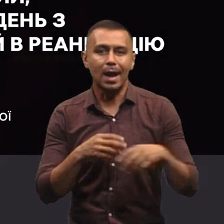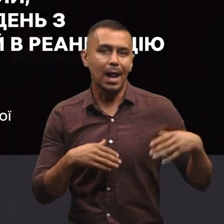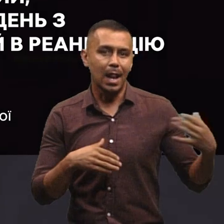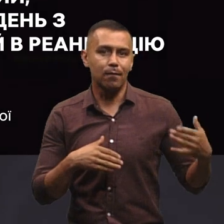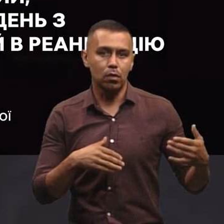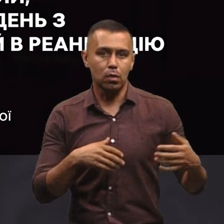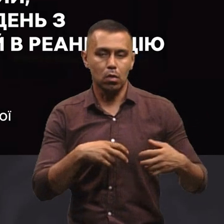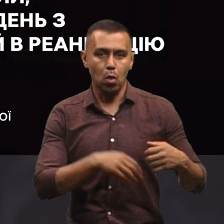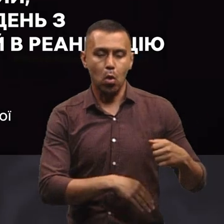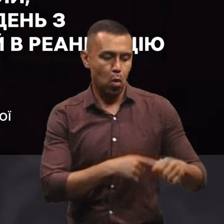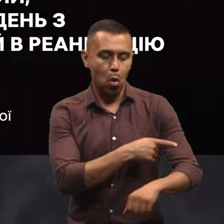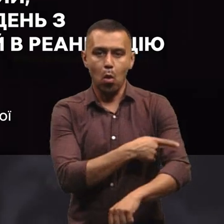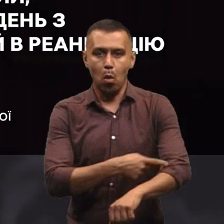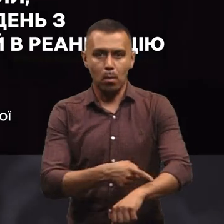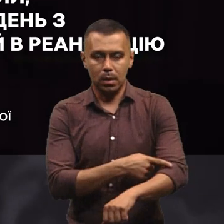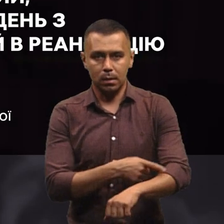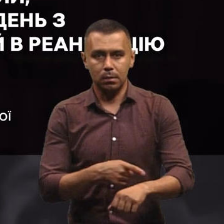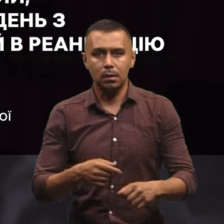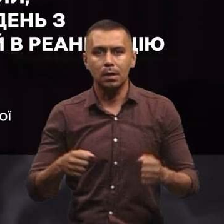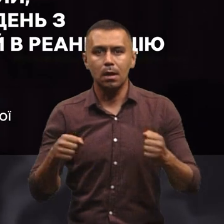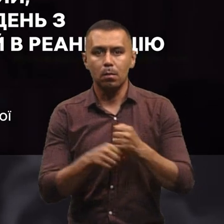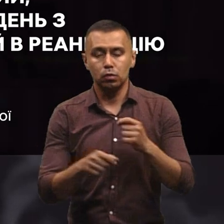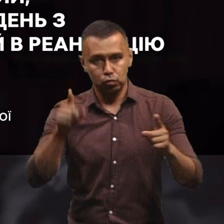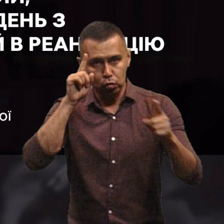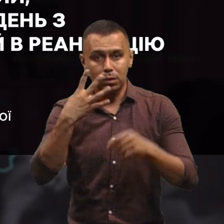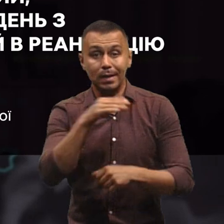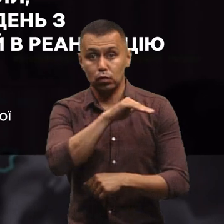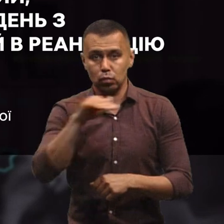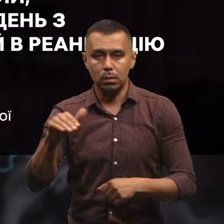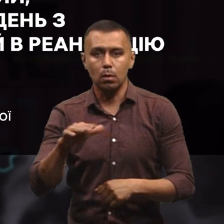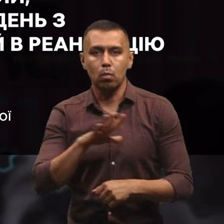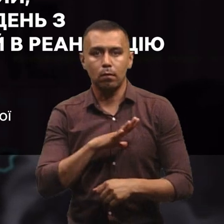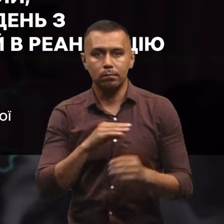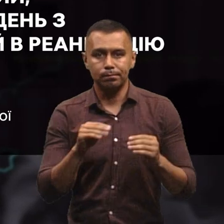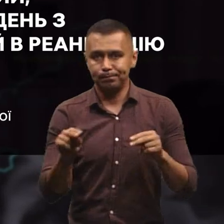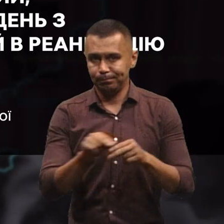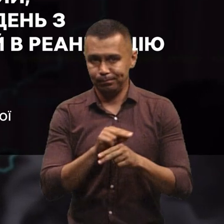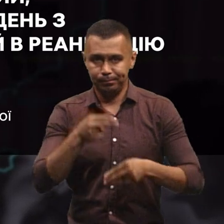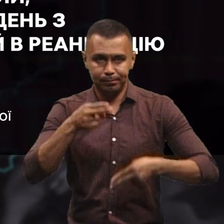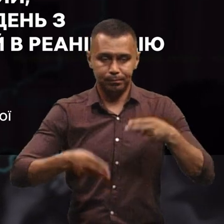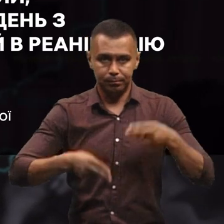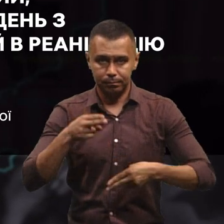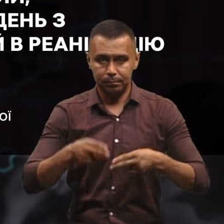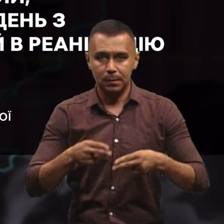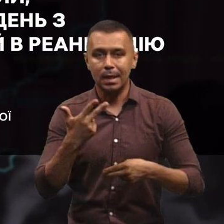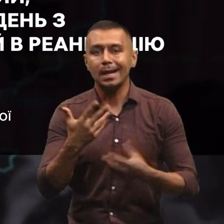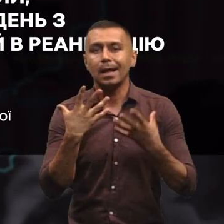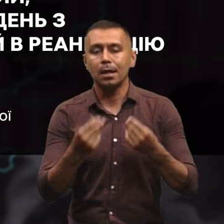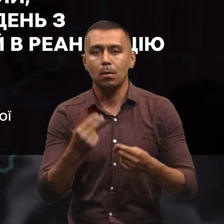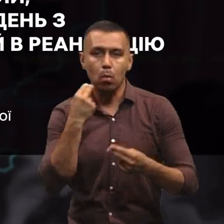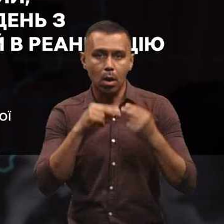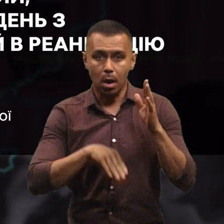гомілки. Поступав в стані травматичного шоку четвертого ступеня. Був стабілізований, прооперований на третій день